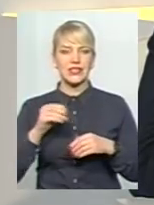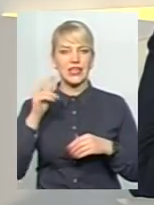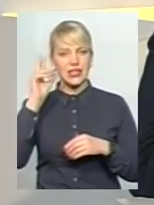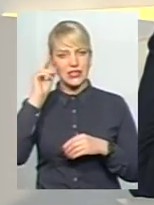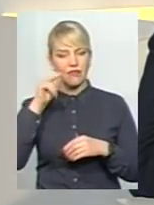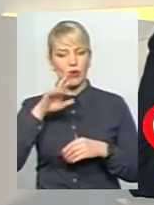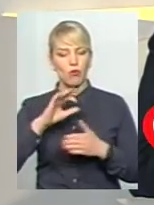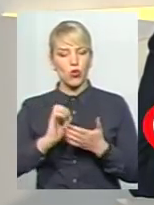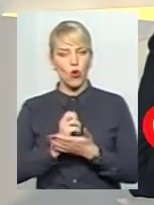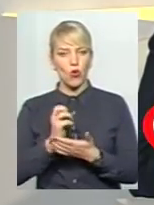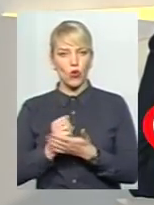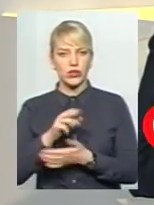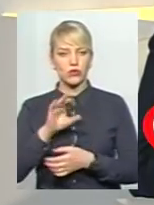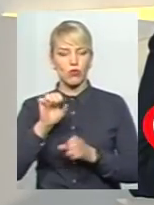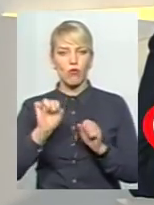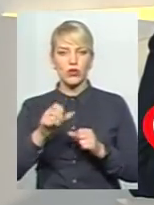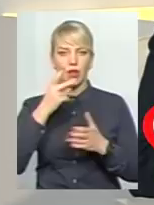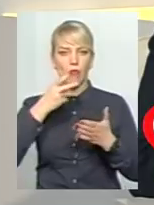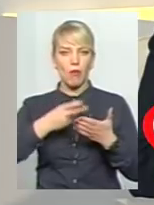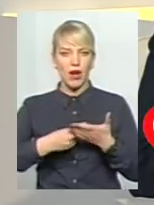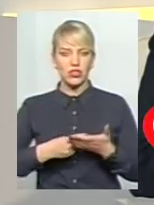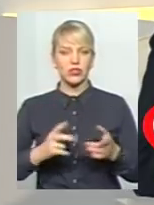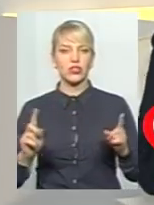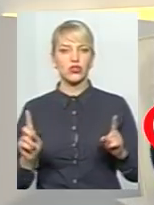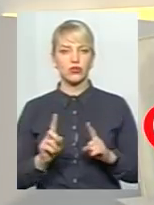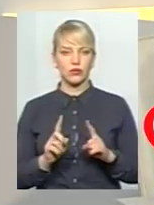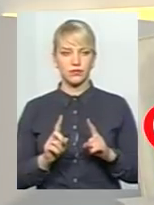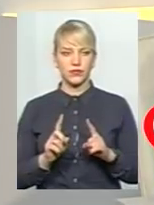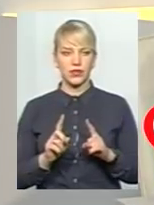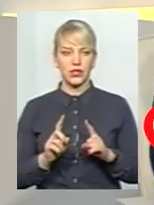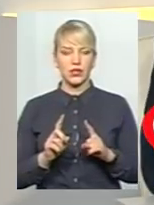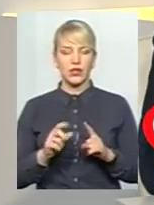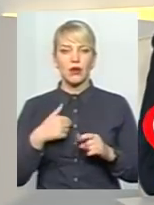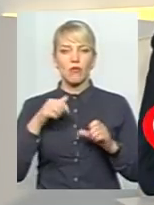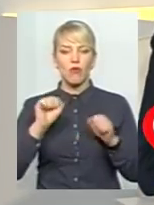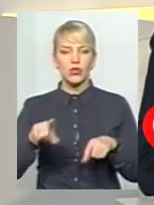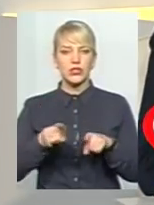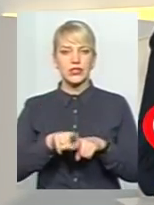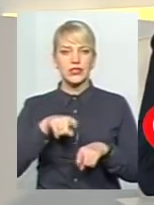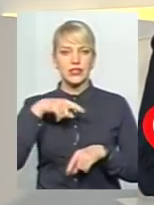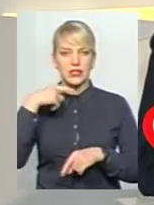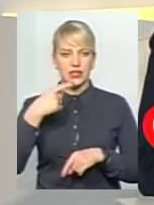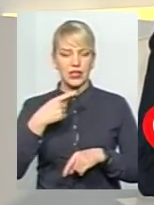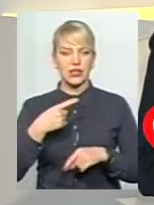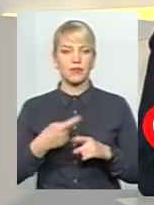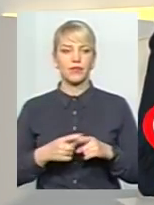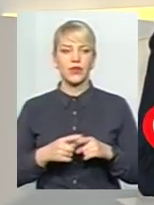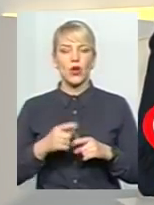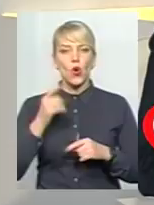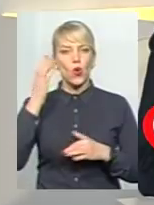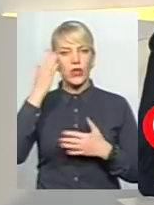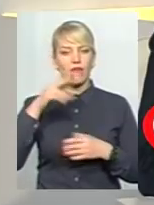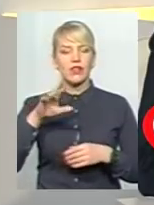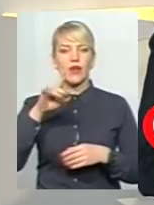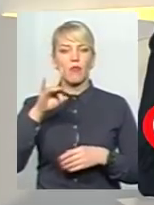доходах, то можна побачити, що, я би, напевно, навіть сказав, трошки міфічне уявлення про